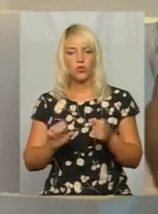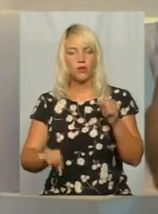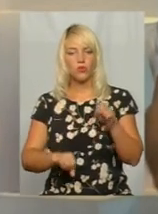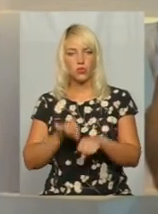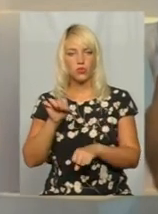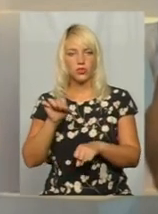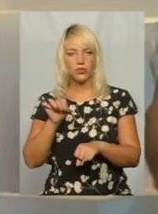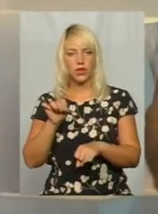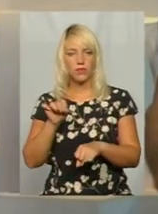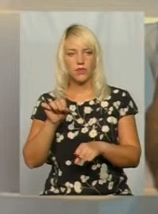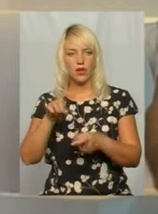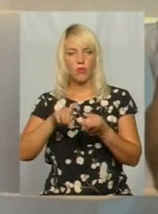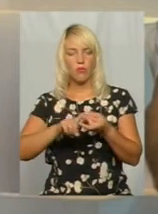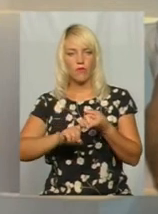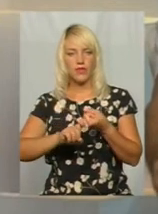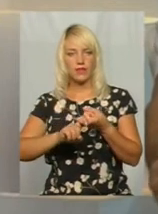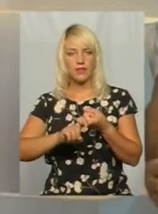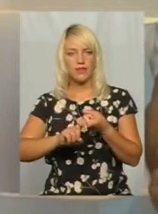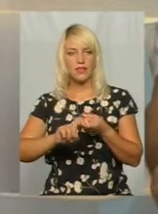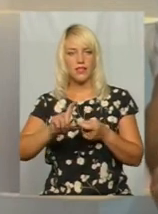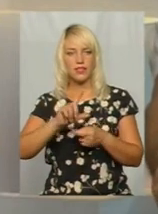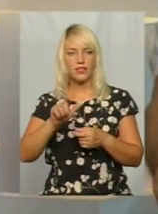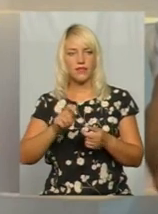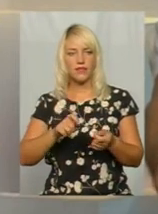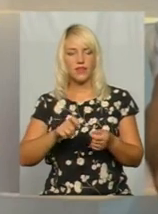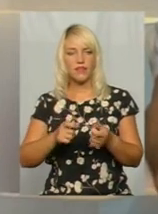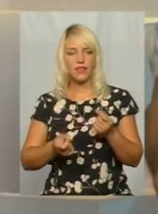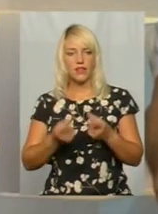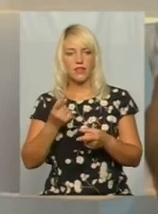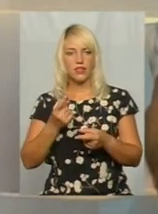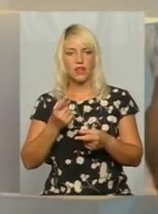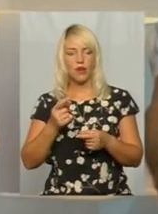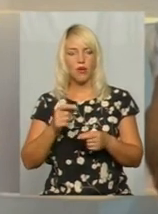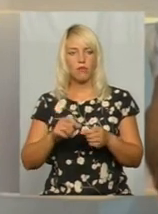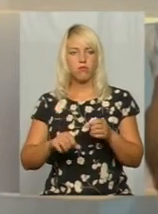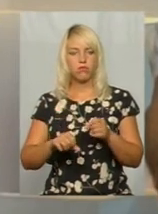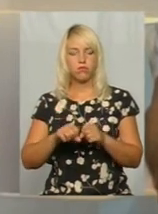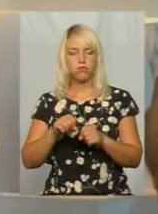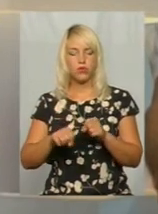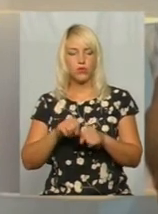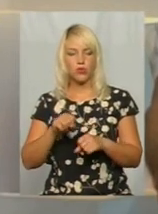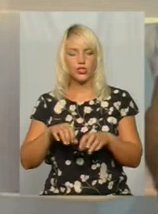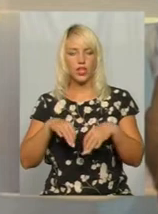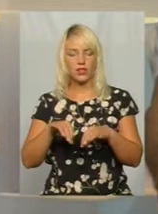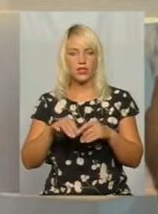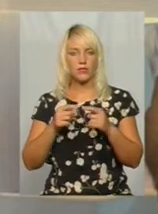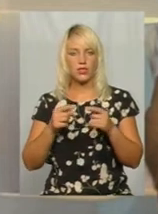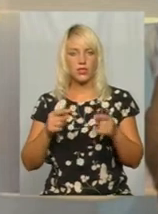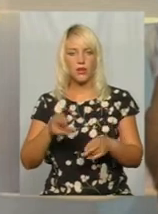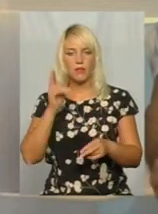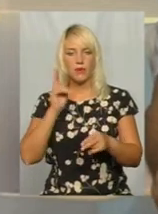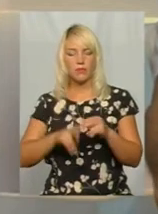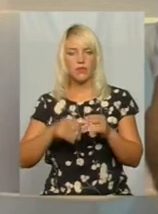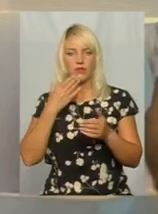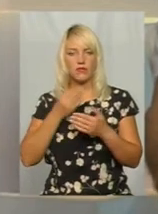ув'язнення, за вироблення порушення транспортний засіб вже припиняє своє пересування,